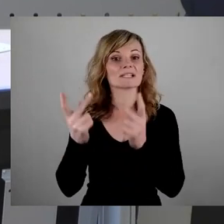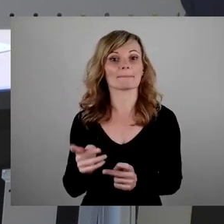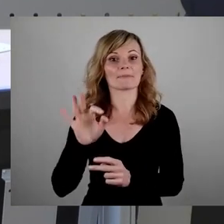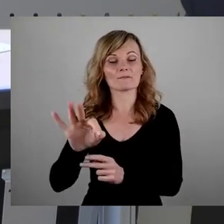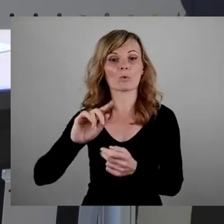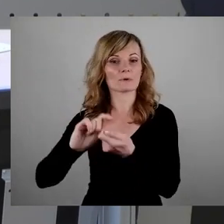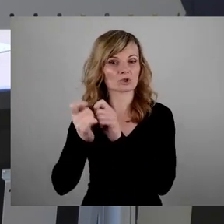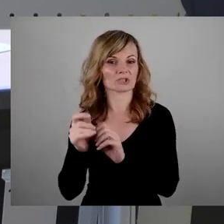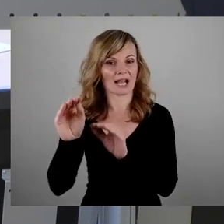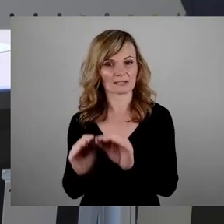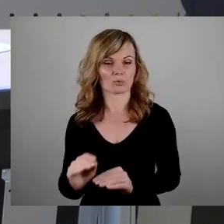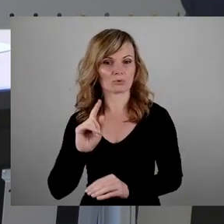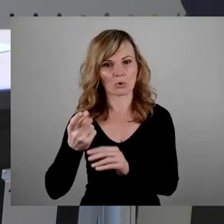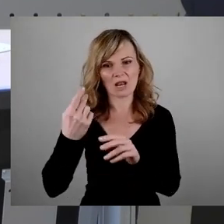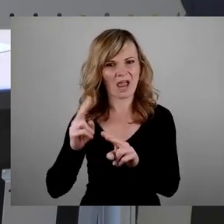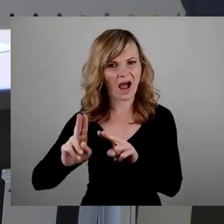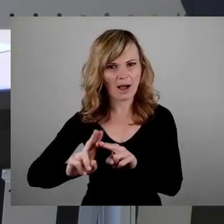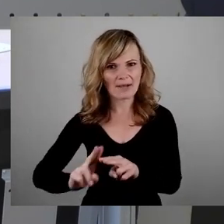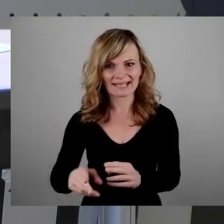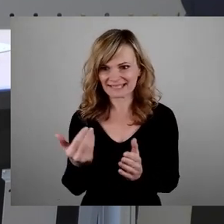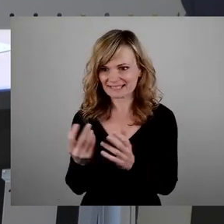erarbeiten sollte und dieses Konzept noch gar nie vorliegt.